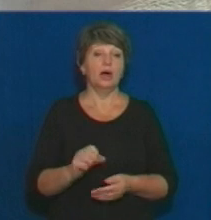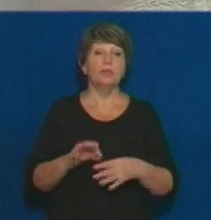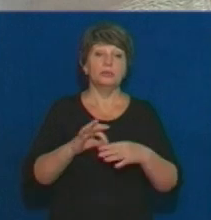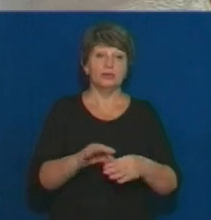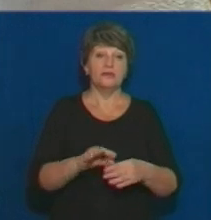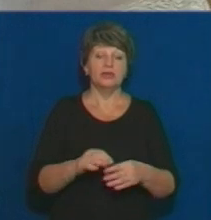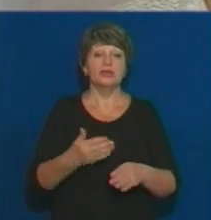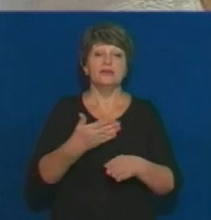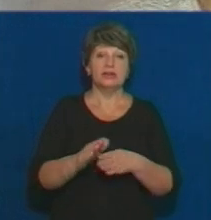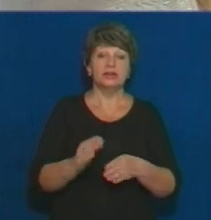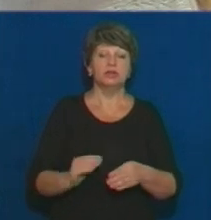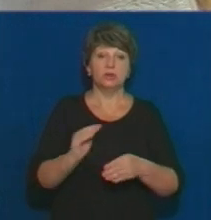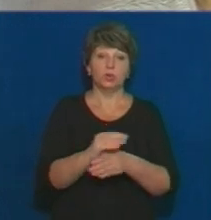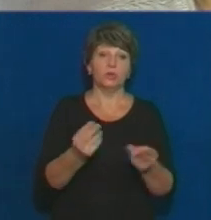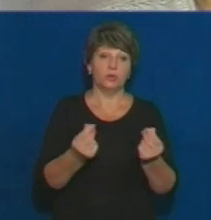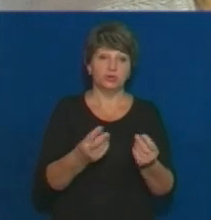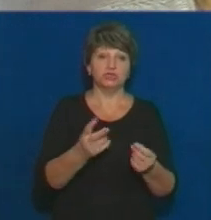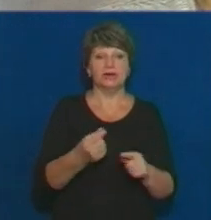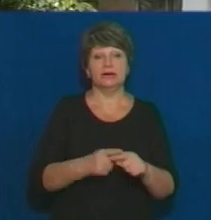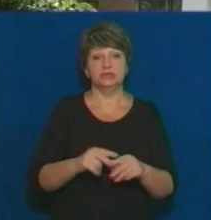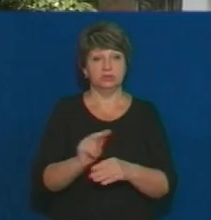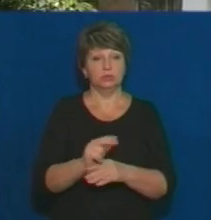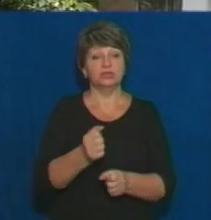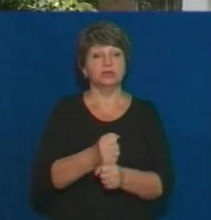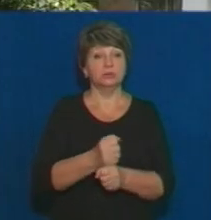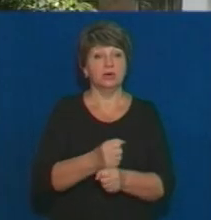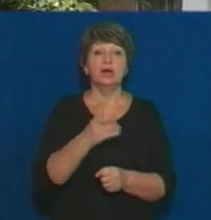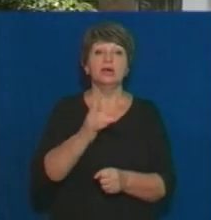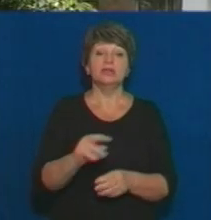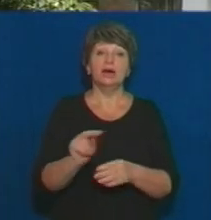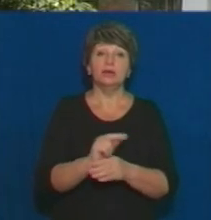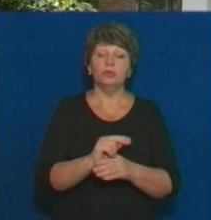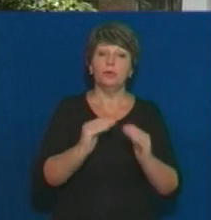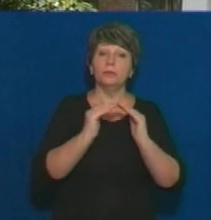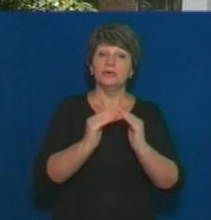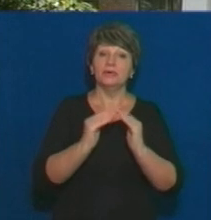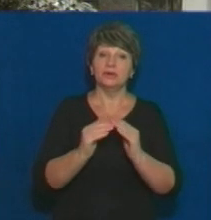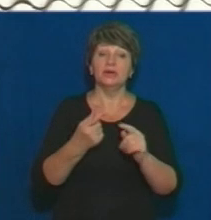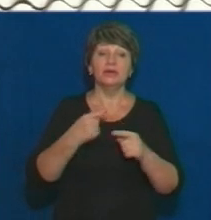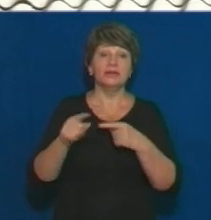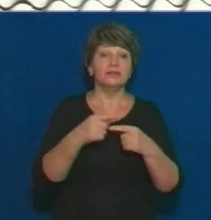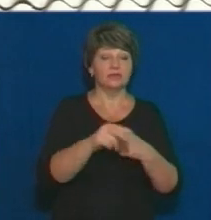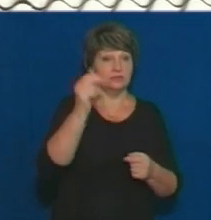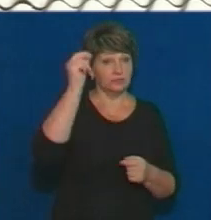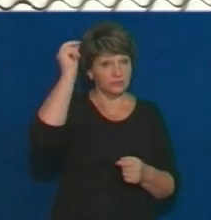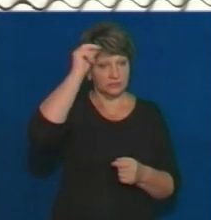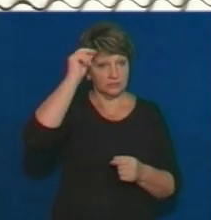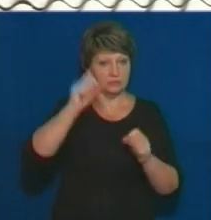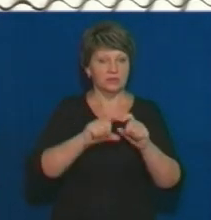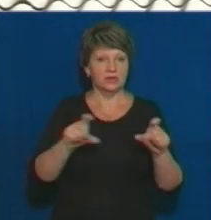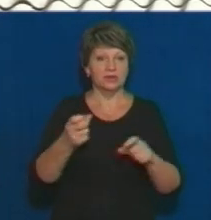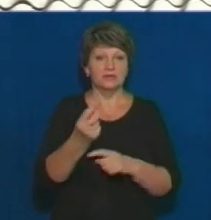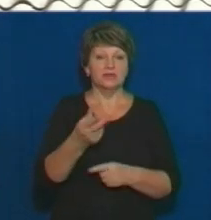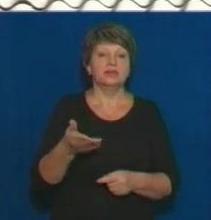коштів на ці ремонтні роботи. На ремонт покрівлі цієї школи та 12 інших навчальних закладів міська влада